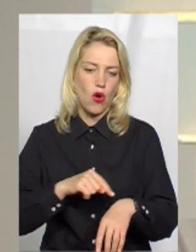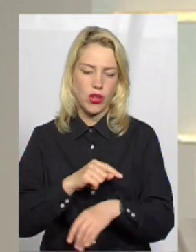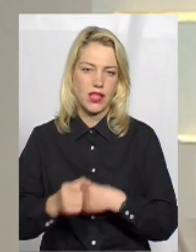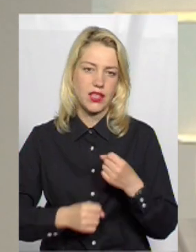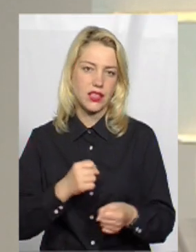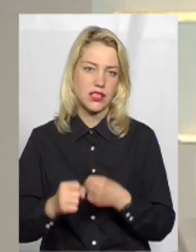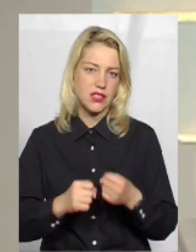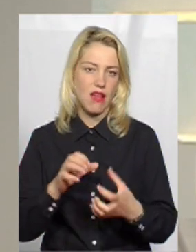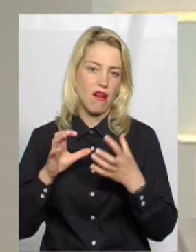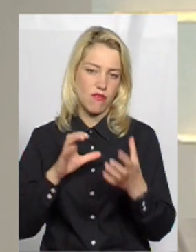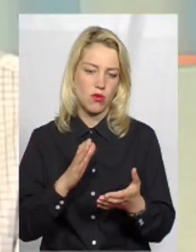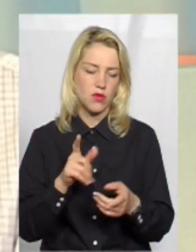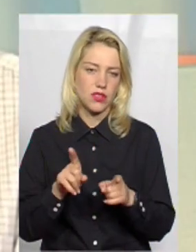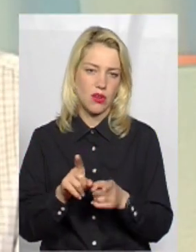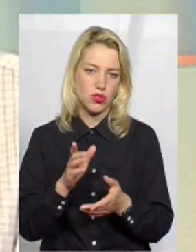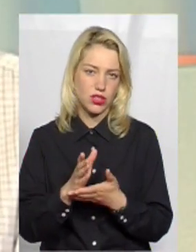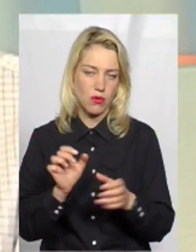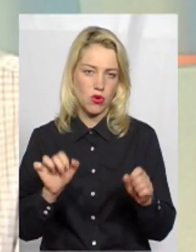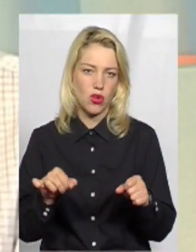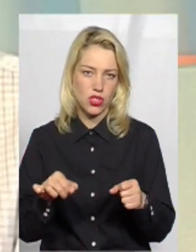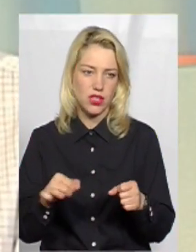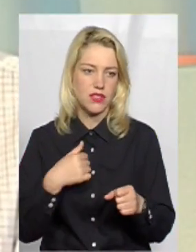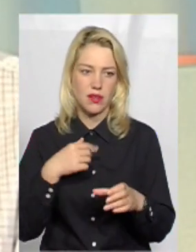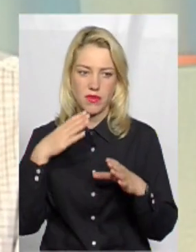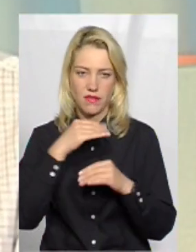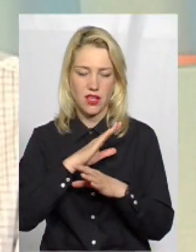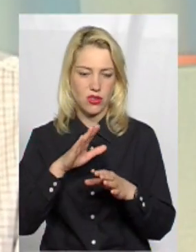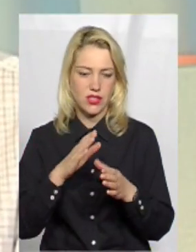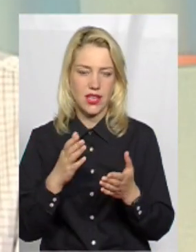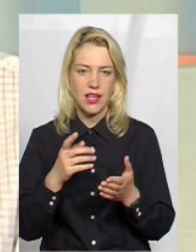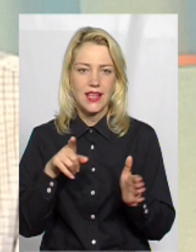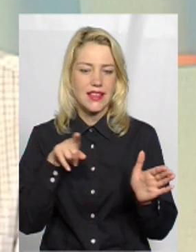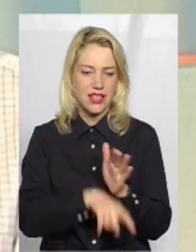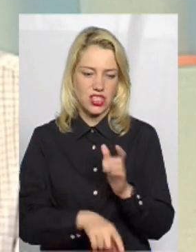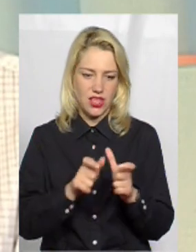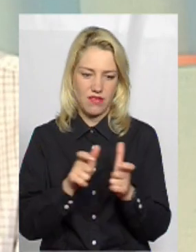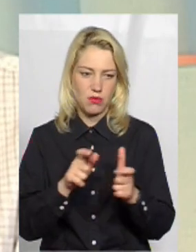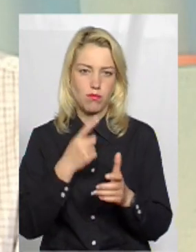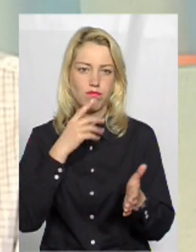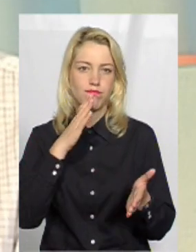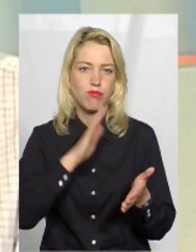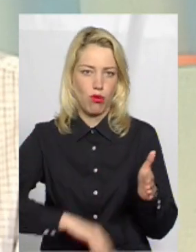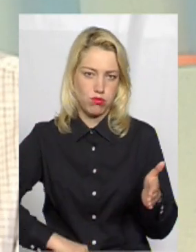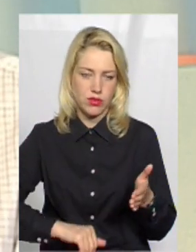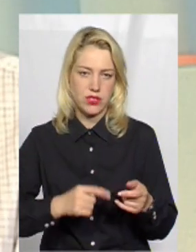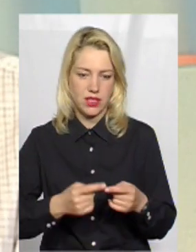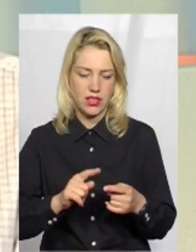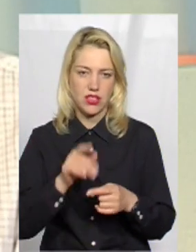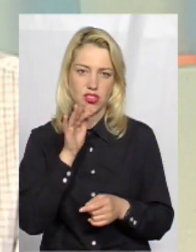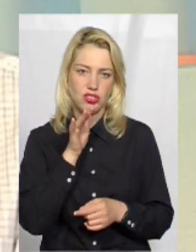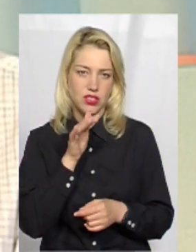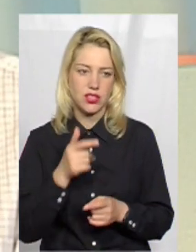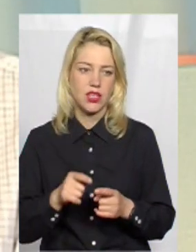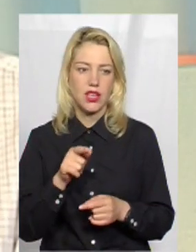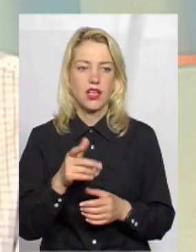є можливість, ну, нам не вдалося дешеві квитки застати, тому що пропустили той певний відрізок часу,